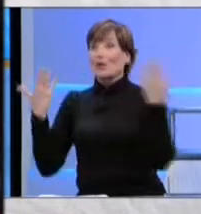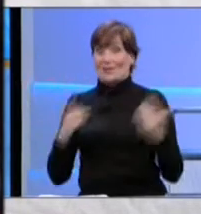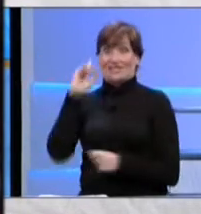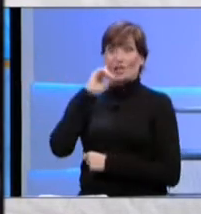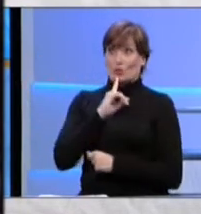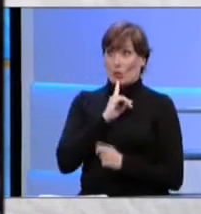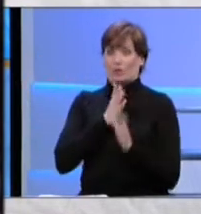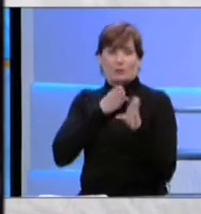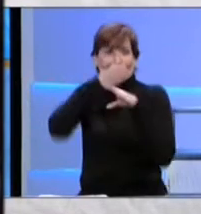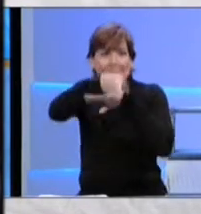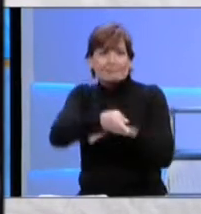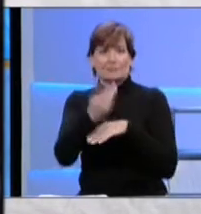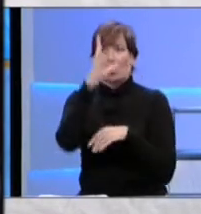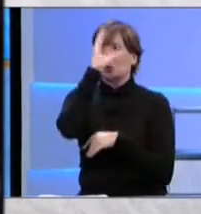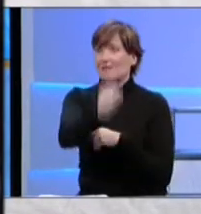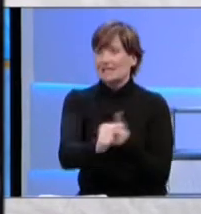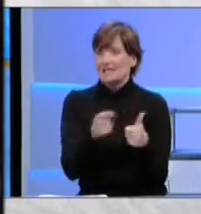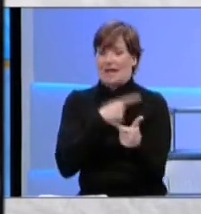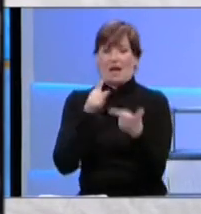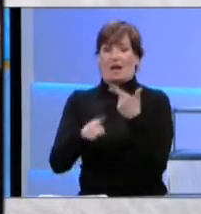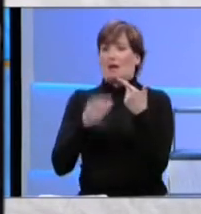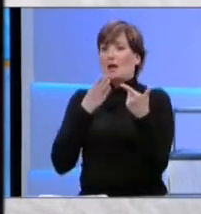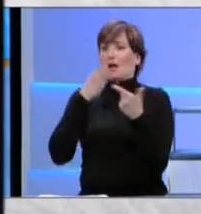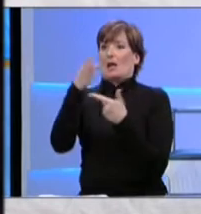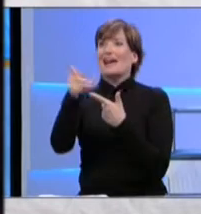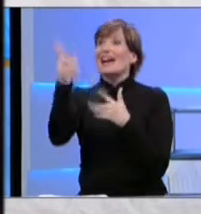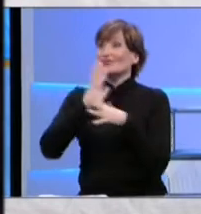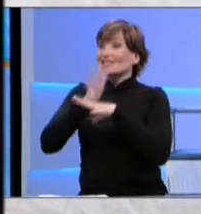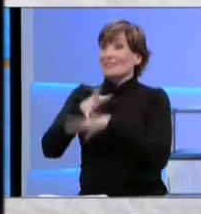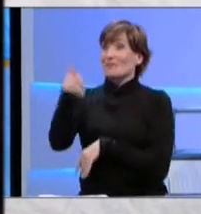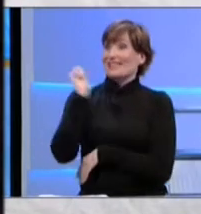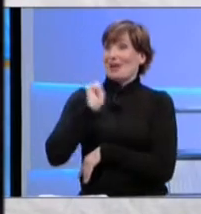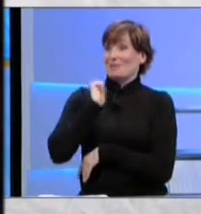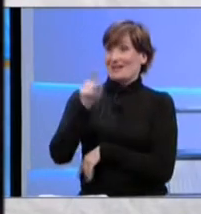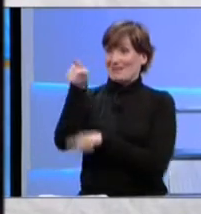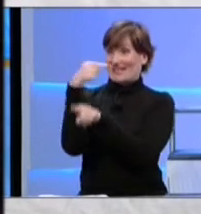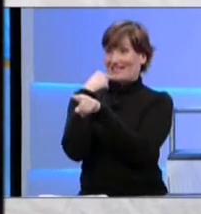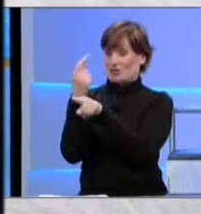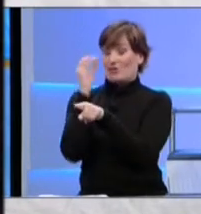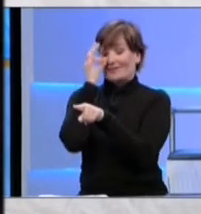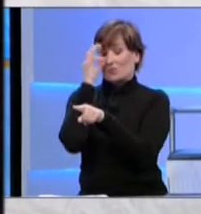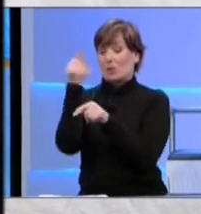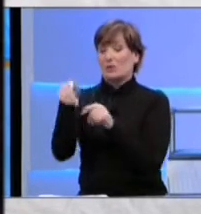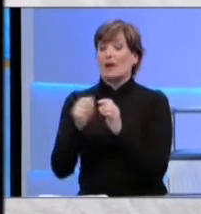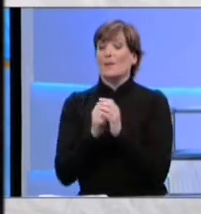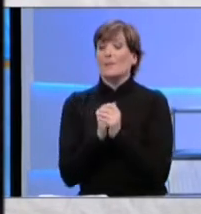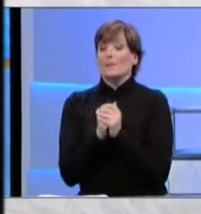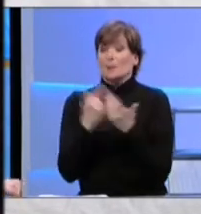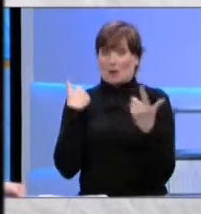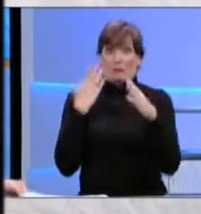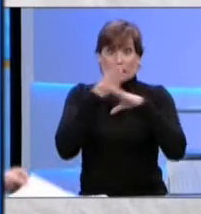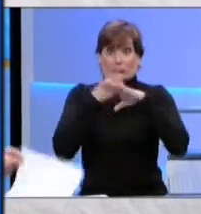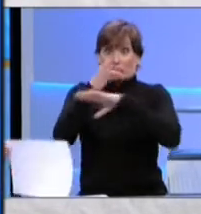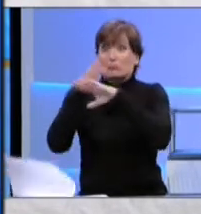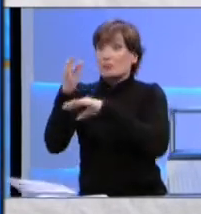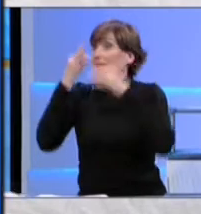accedere a studi più alti, appunto, il discorso dell'accessibilità che faceva Simona, tanto più